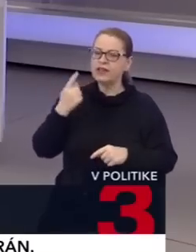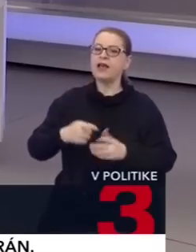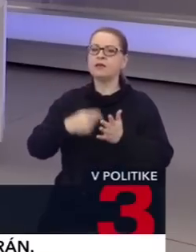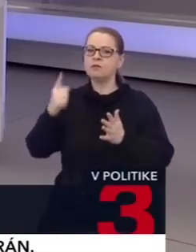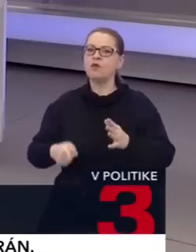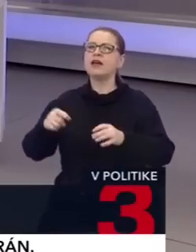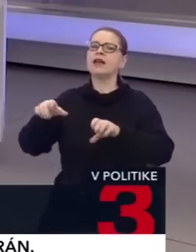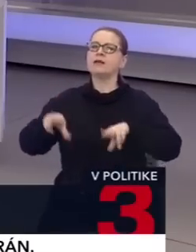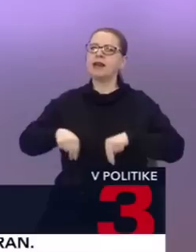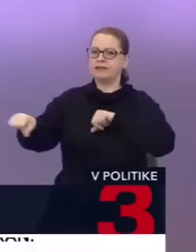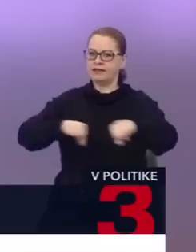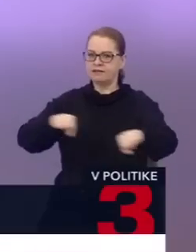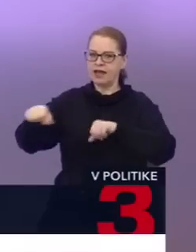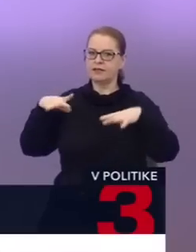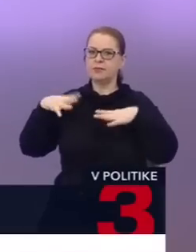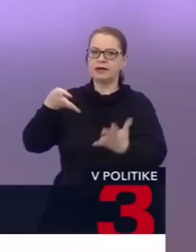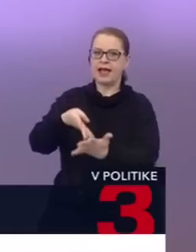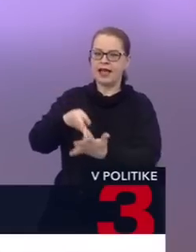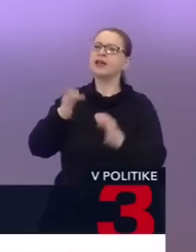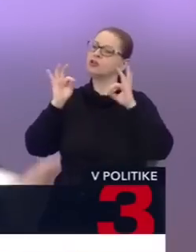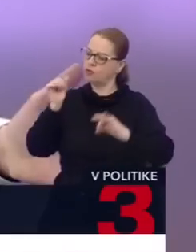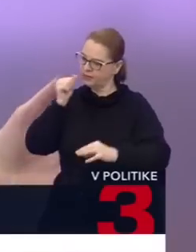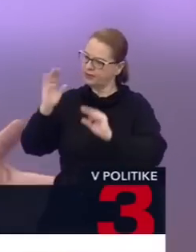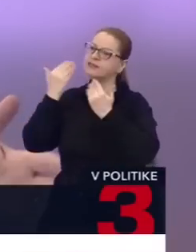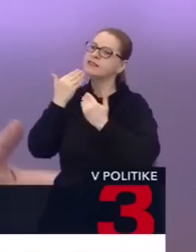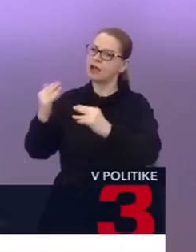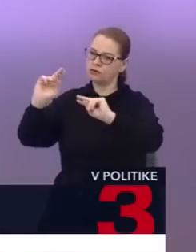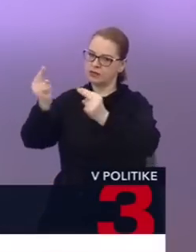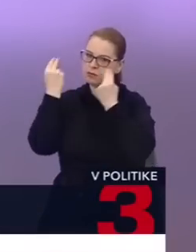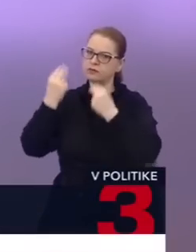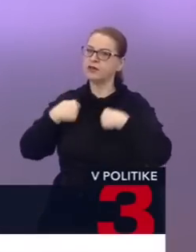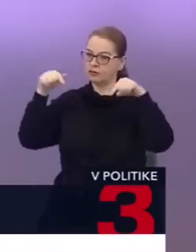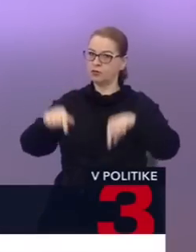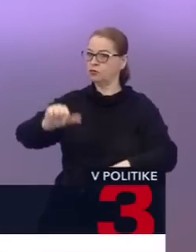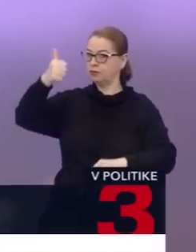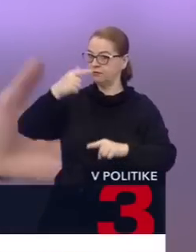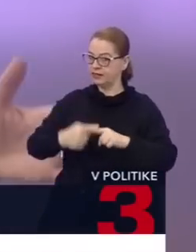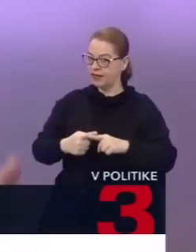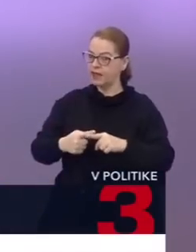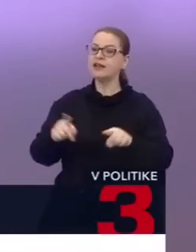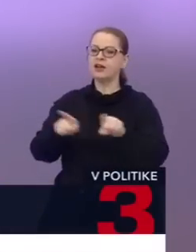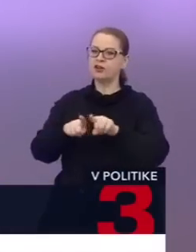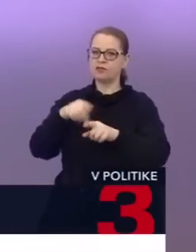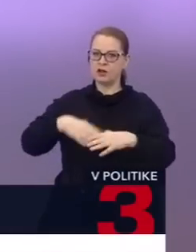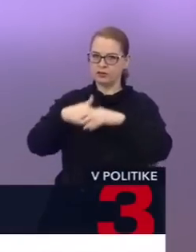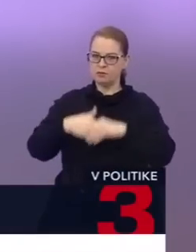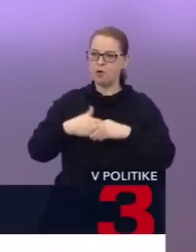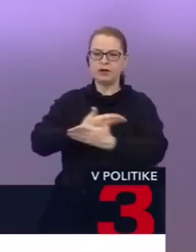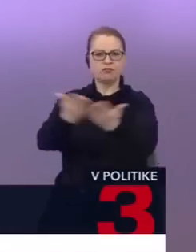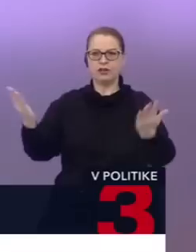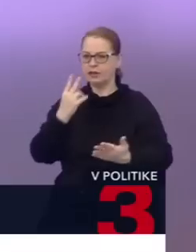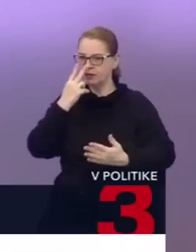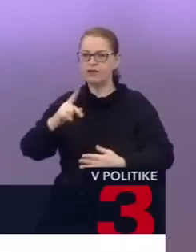práceta vlády Eduard Hager. Dobrý deň. Dobrý deň, príjem. Ďakujem za pozvanie. Keďže som tu v tomto roku prvýkrát, tak chcem popriať aj divakom